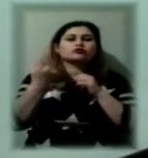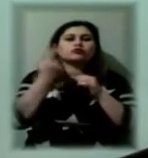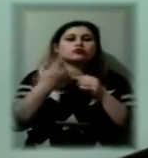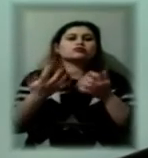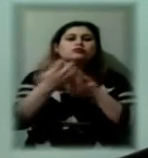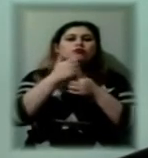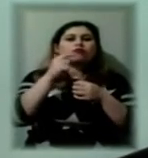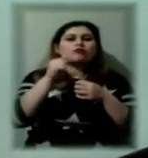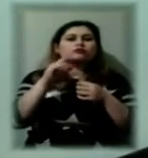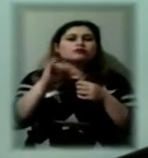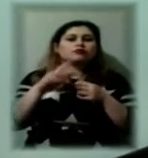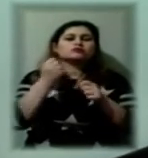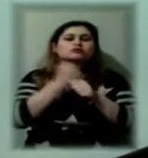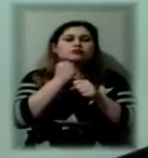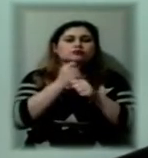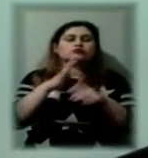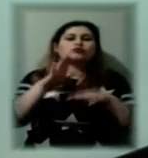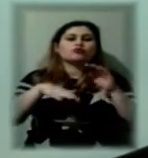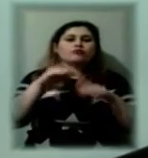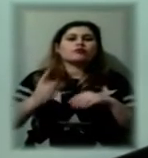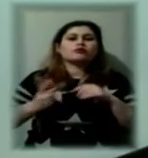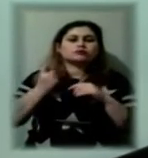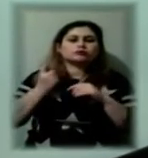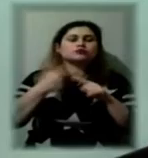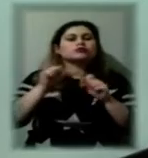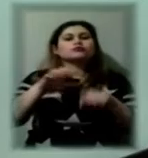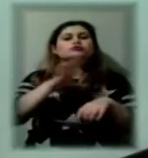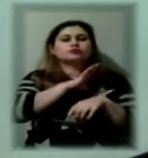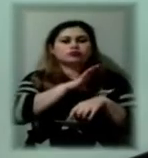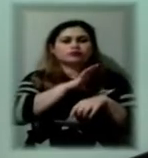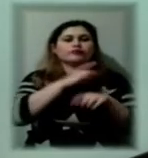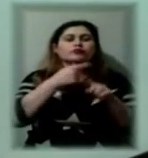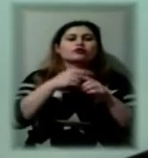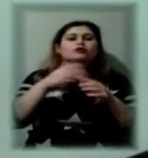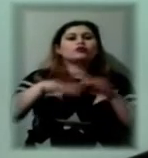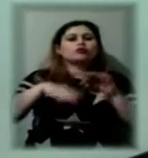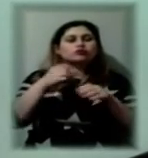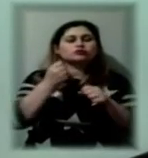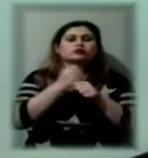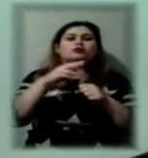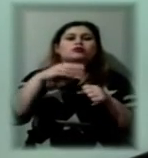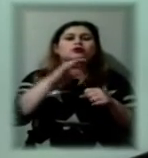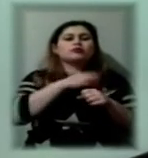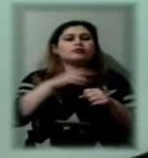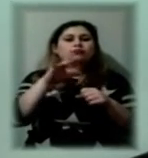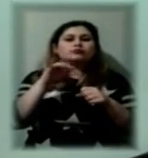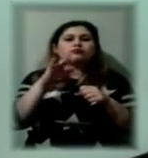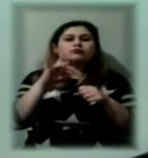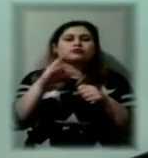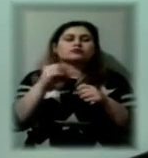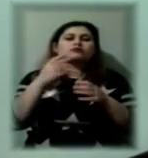виконаних руками майстрів. Це можуть бути рукотворні прикраси новорічні у вигляді ангеликів,